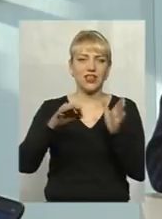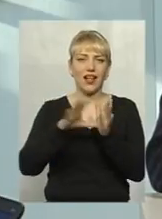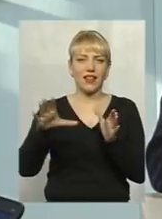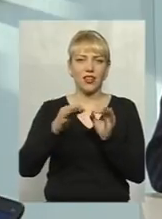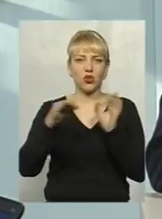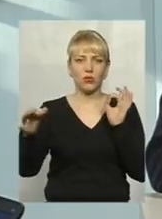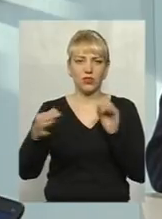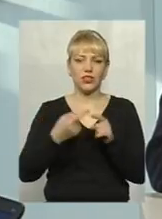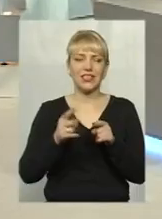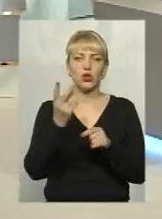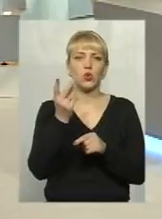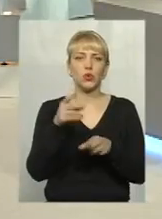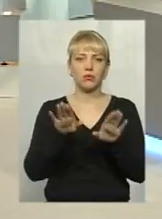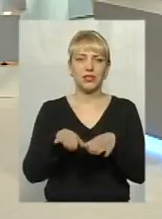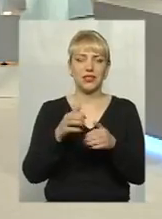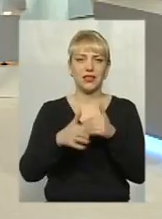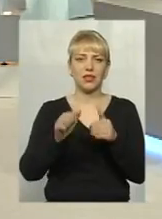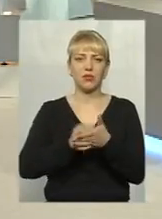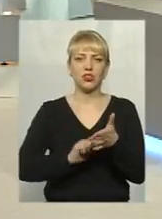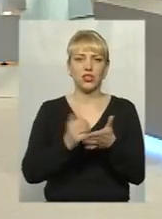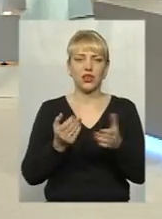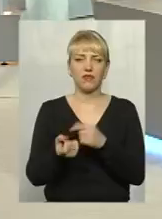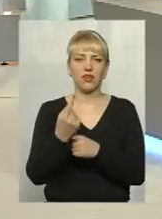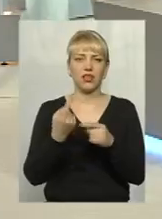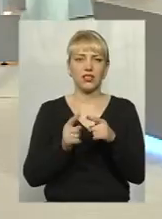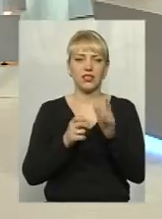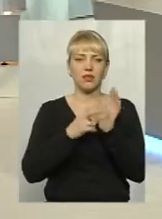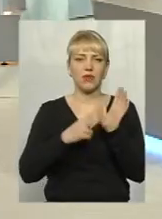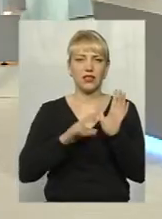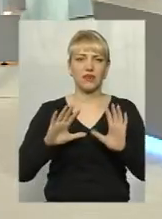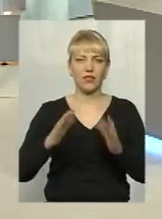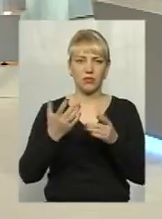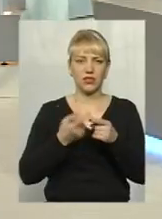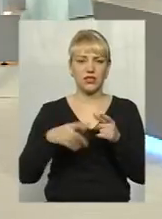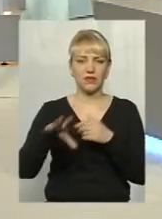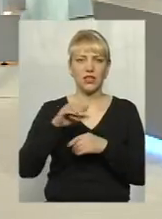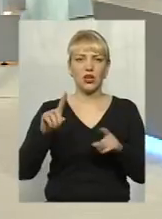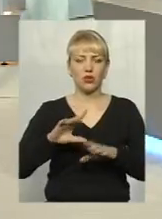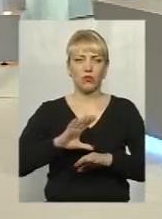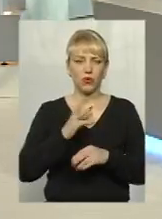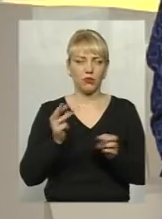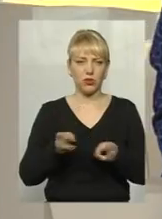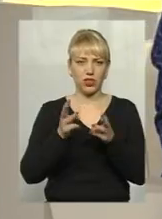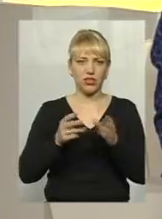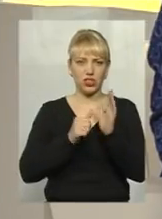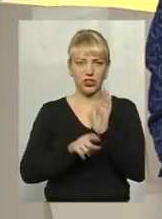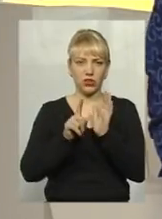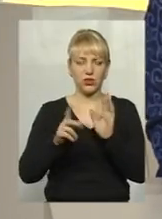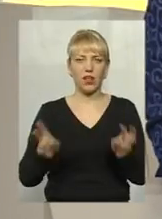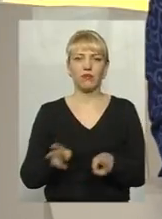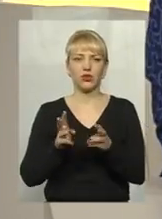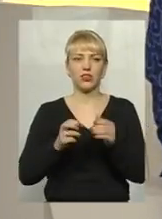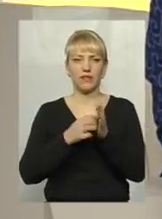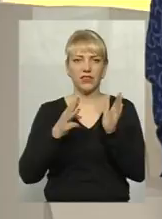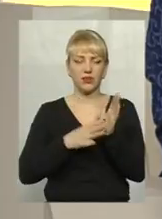друге місце серед причин, які виникають, це 17 випадків з тих всіх, що були пожежі. Тобто 61 пожежа і